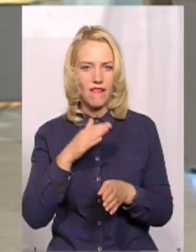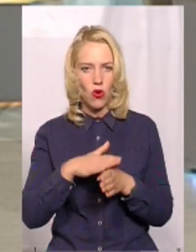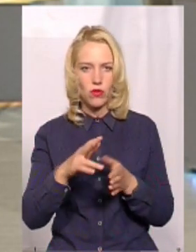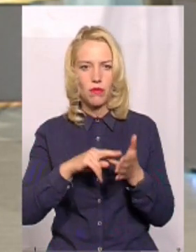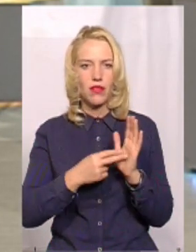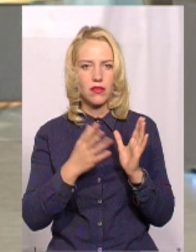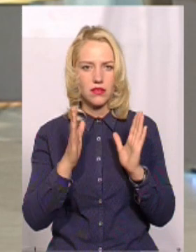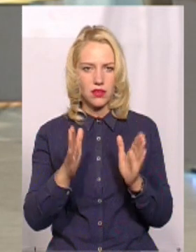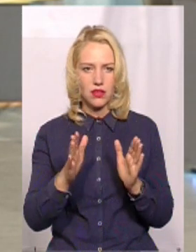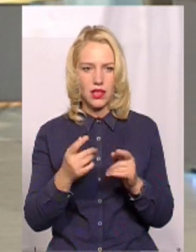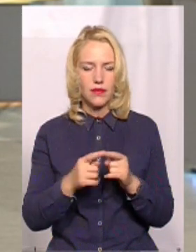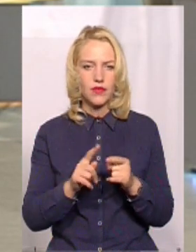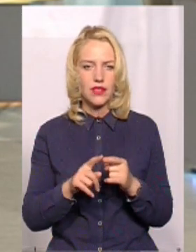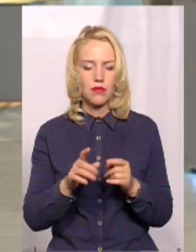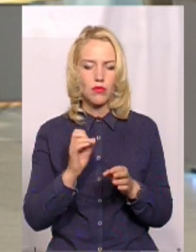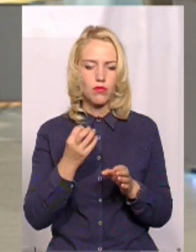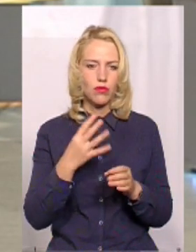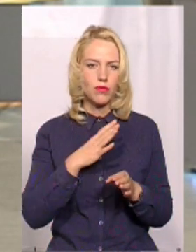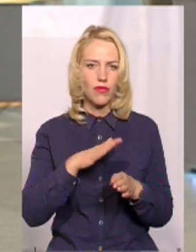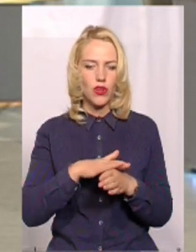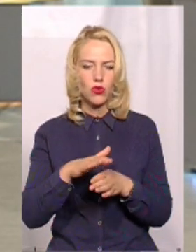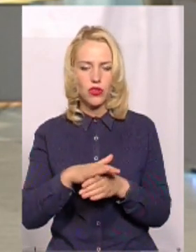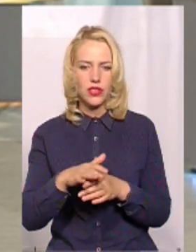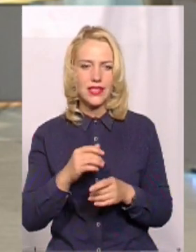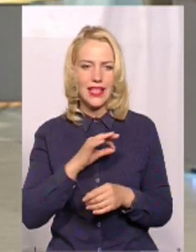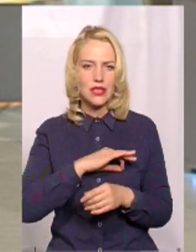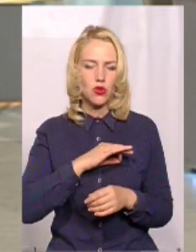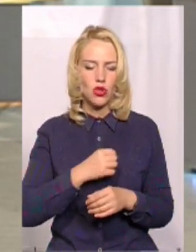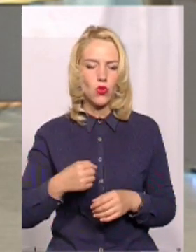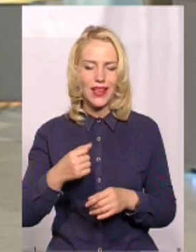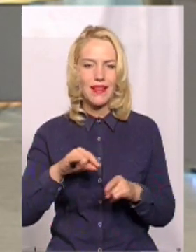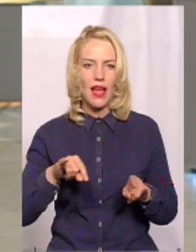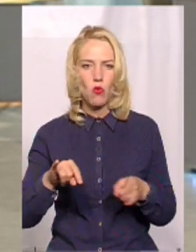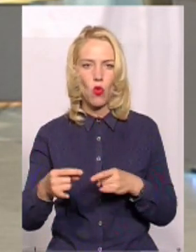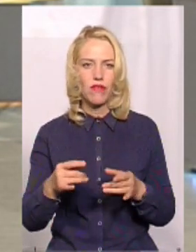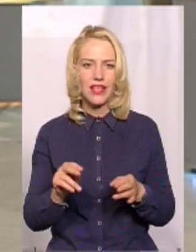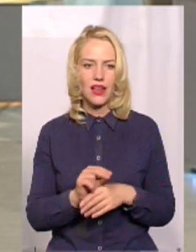момент тільки виконувалися експлуатаційне утримання, ямковий ремонт.